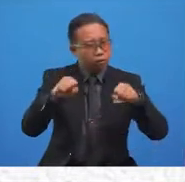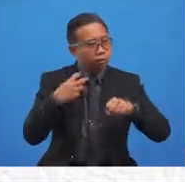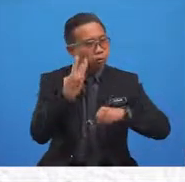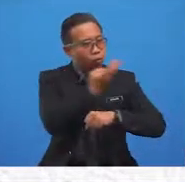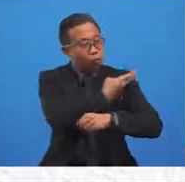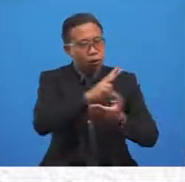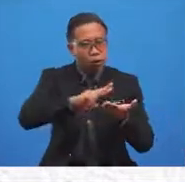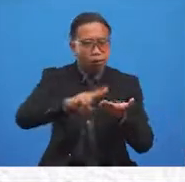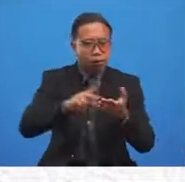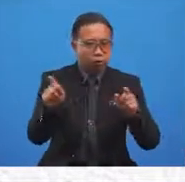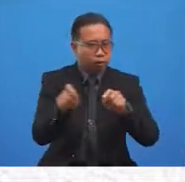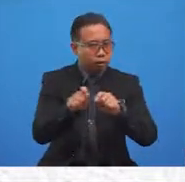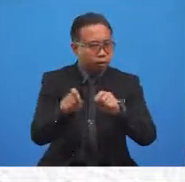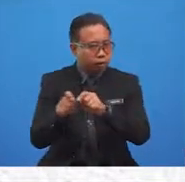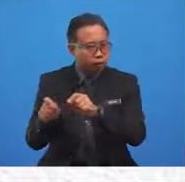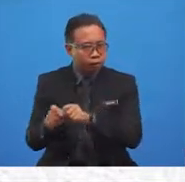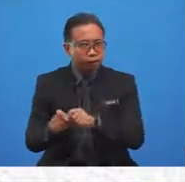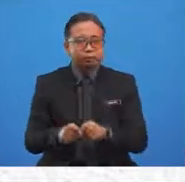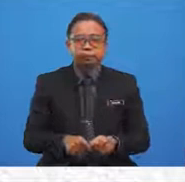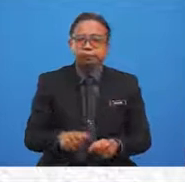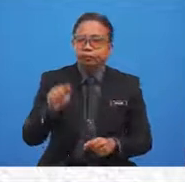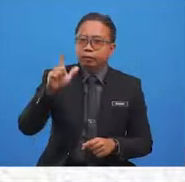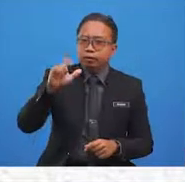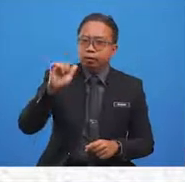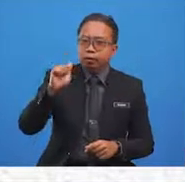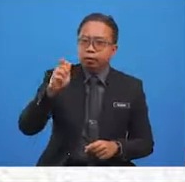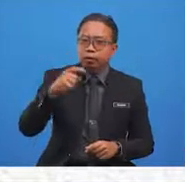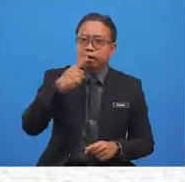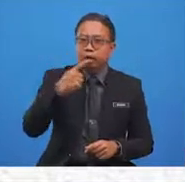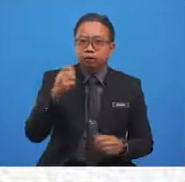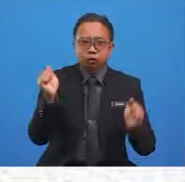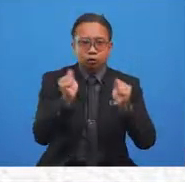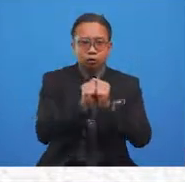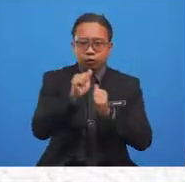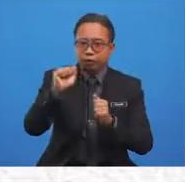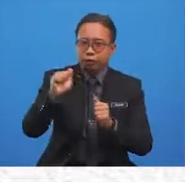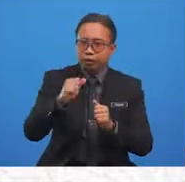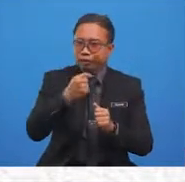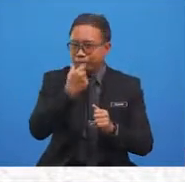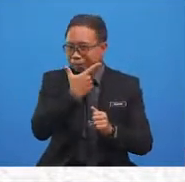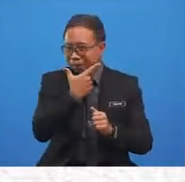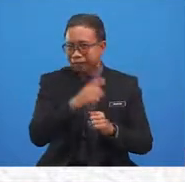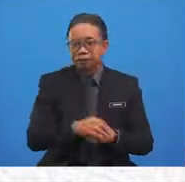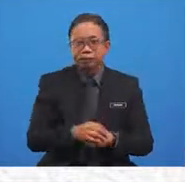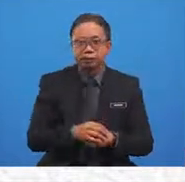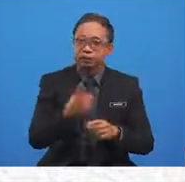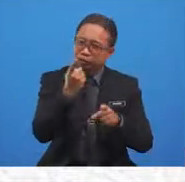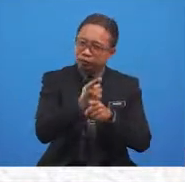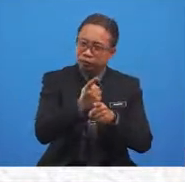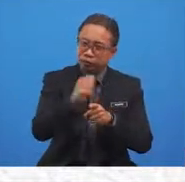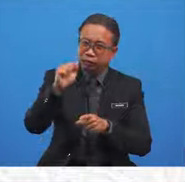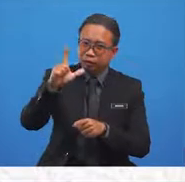read together, Mama? Aliyah asks with a smile. Of course, Aliyah.